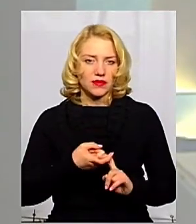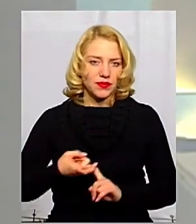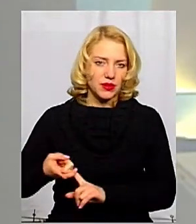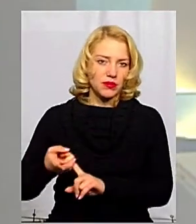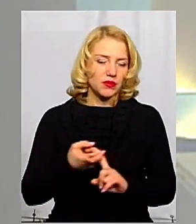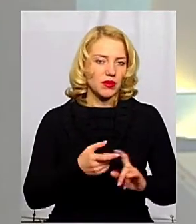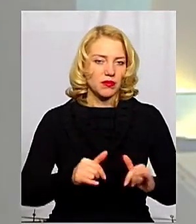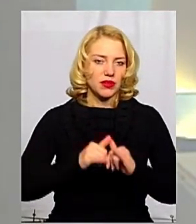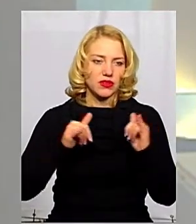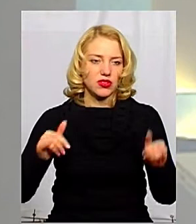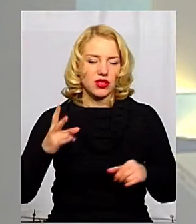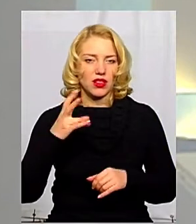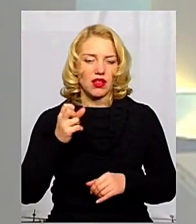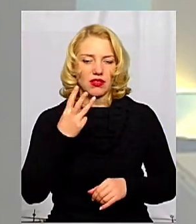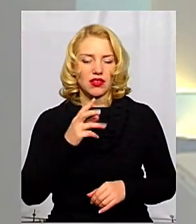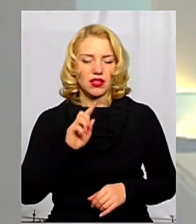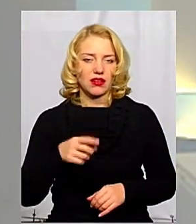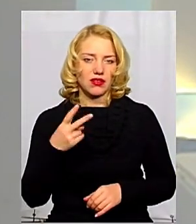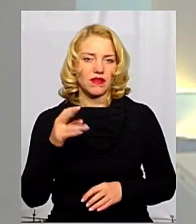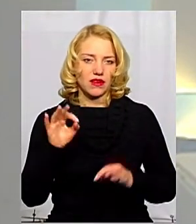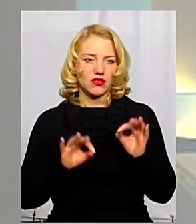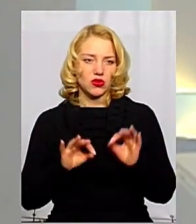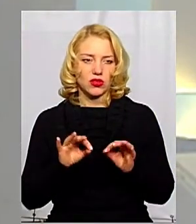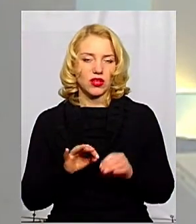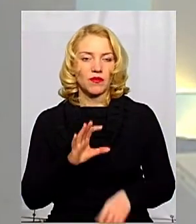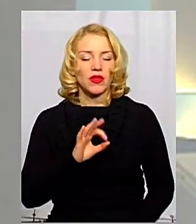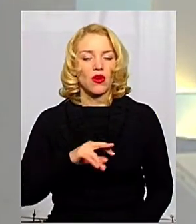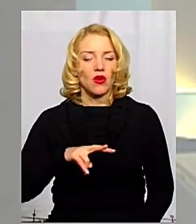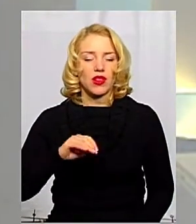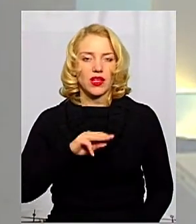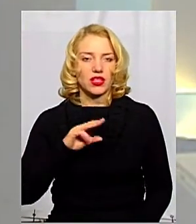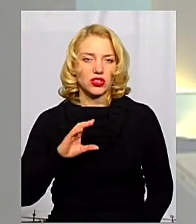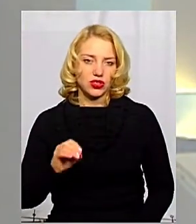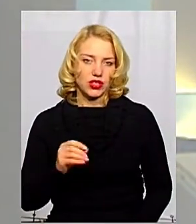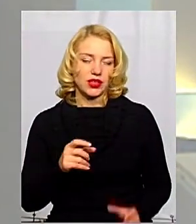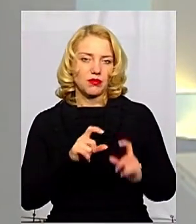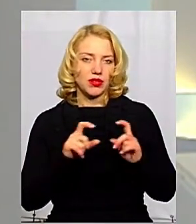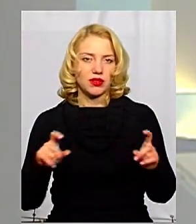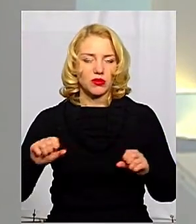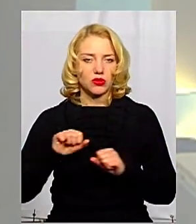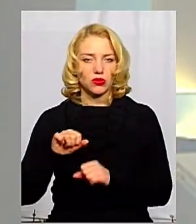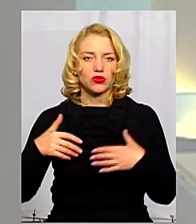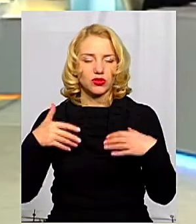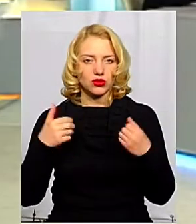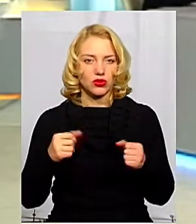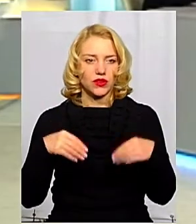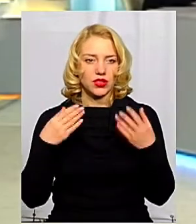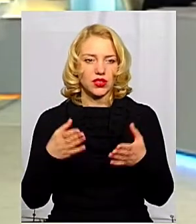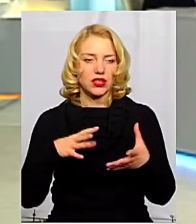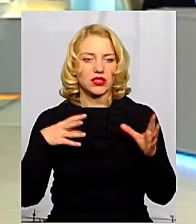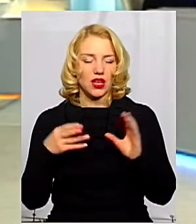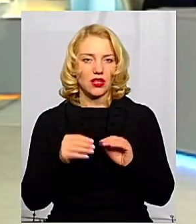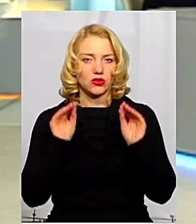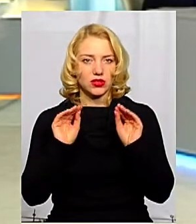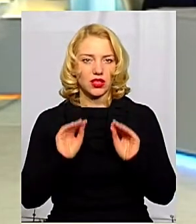на 3,2%. Пане Олеже, Департамент охорони здоров'я надає загальну